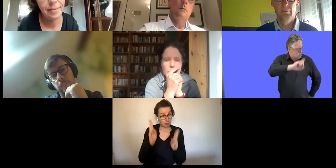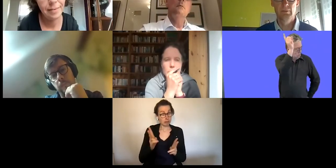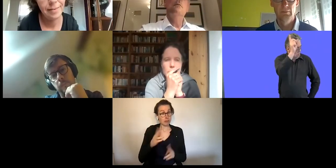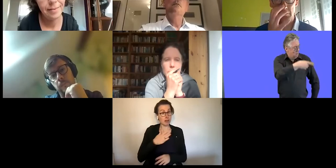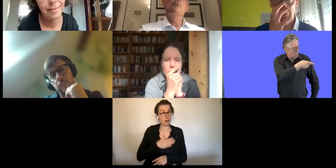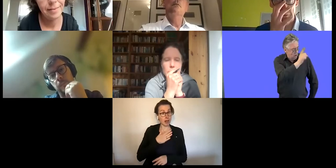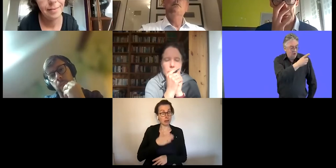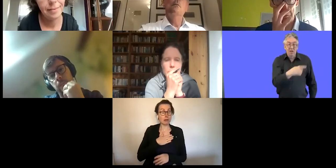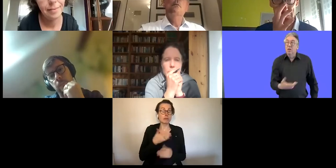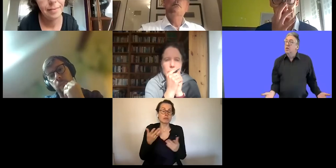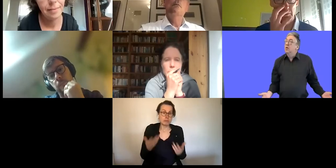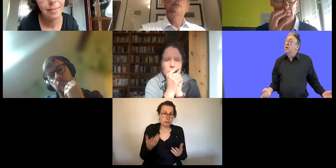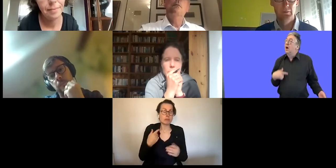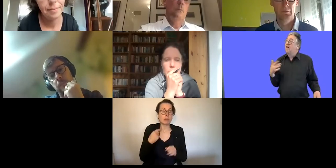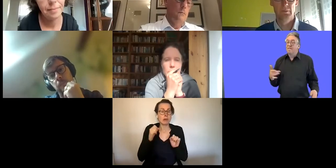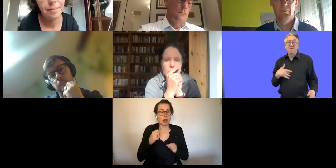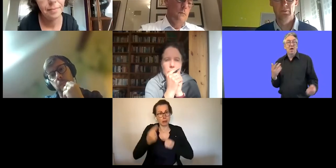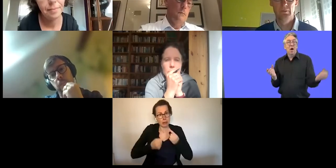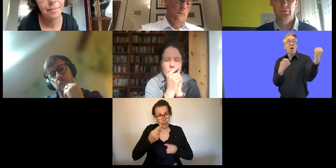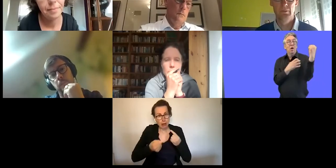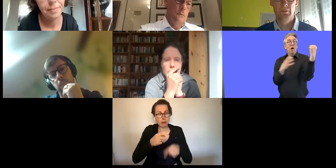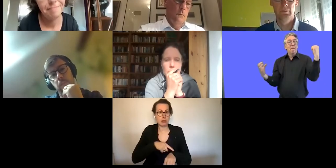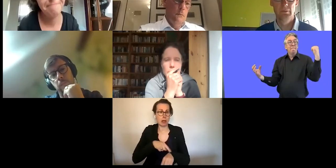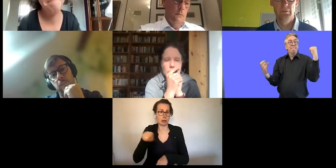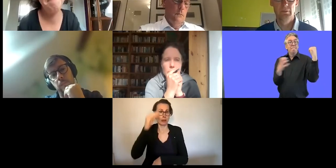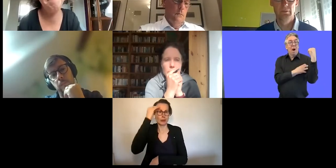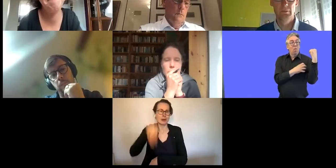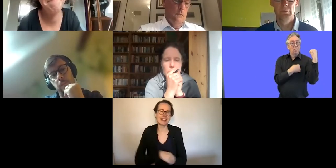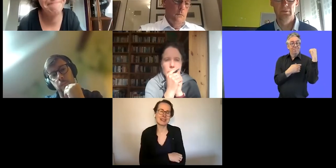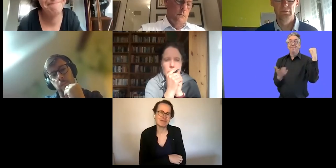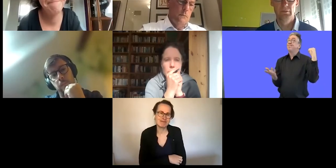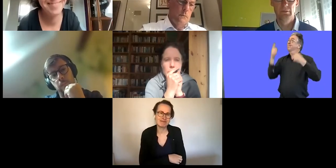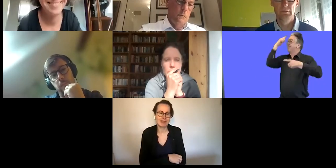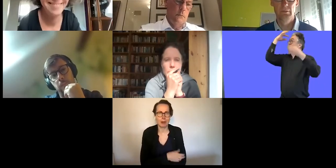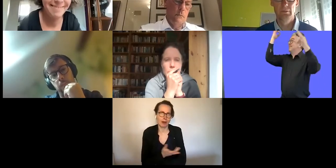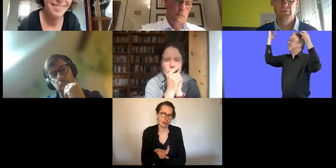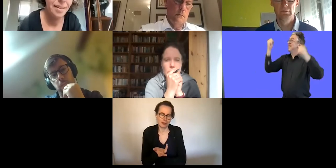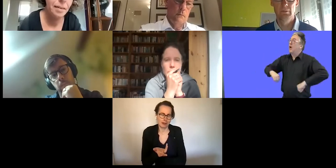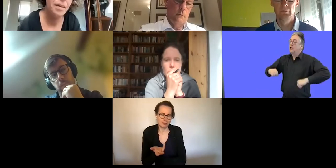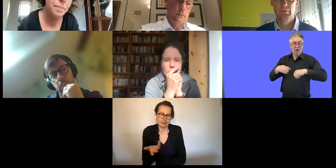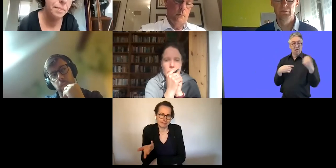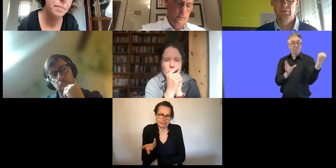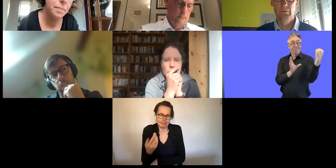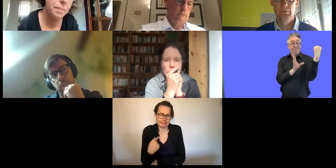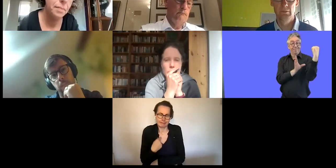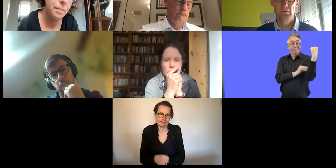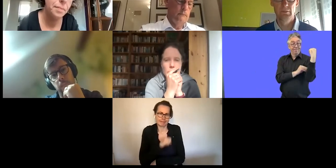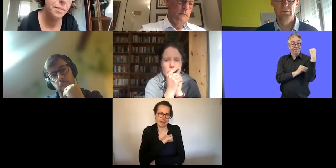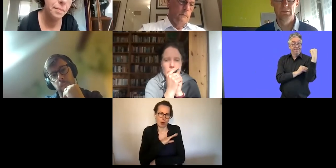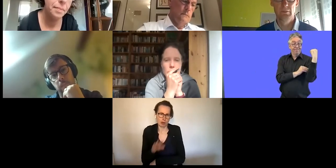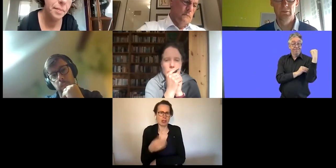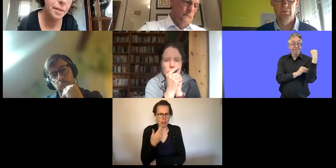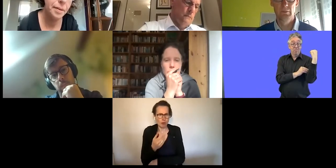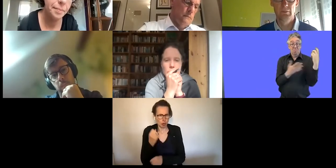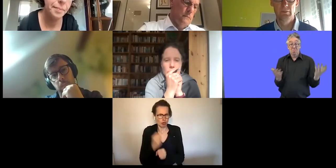dort kündigen. Aber da ist mir auch nichts geholfen. Ich möchte was tun.